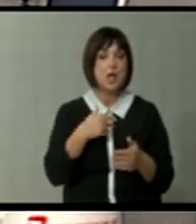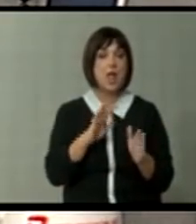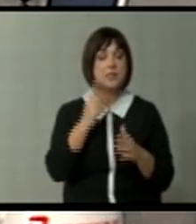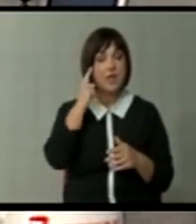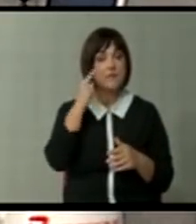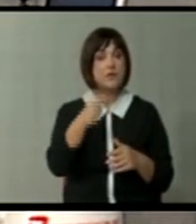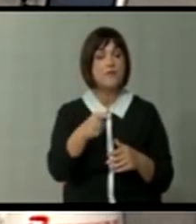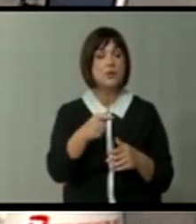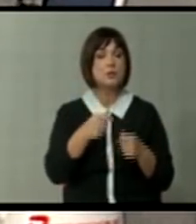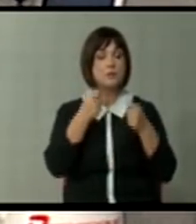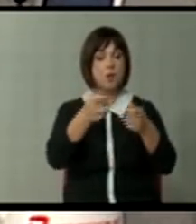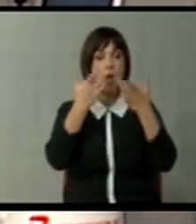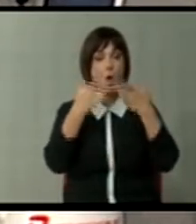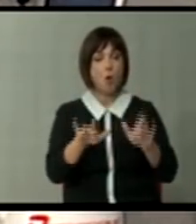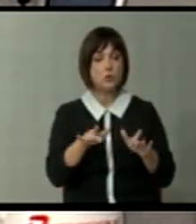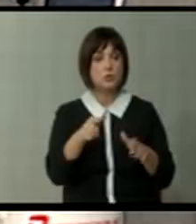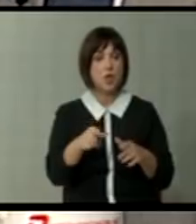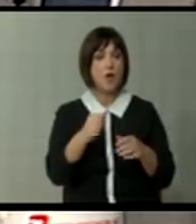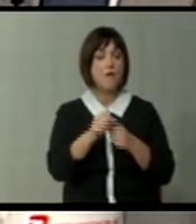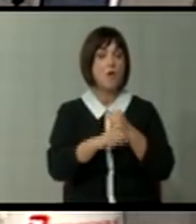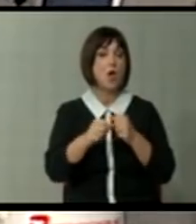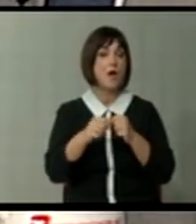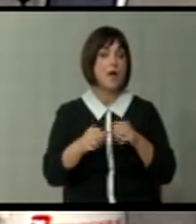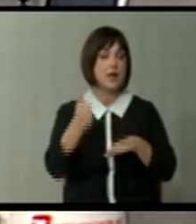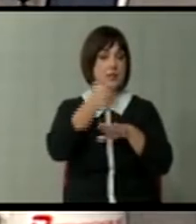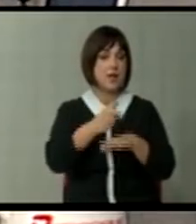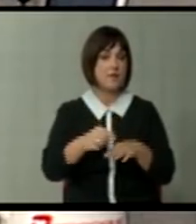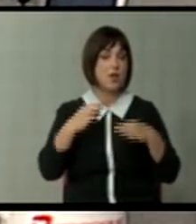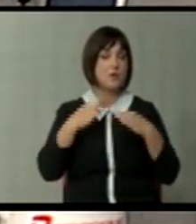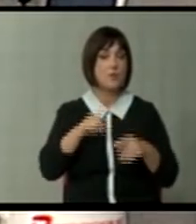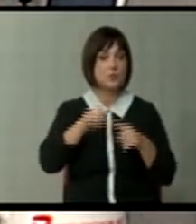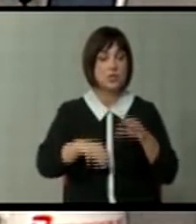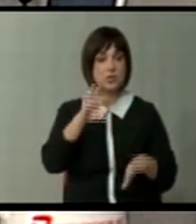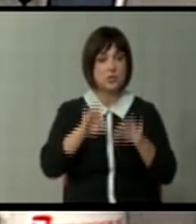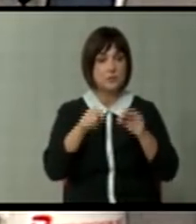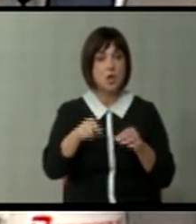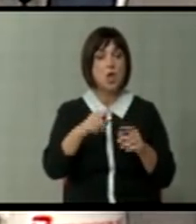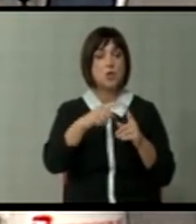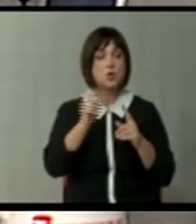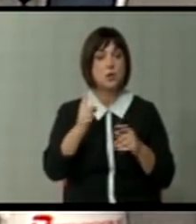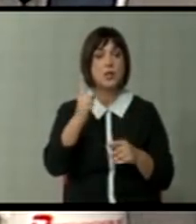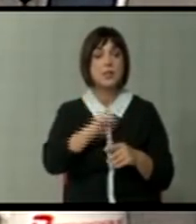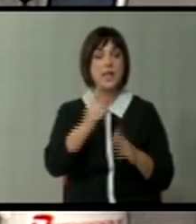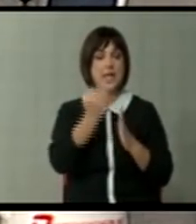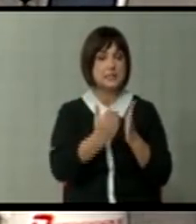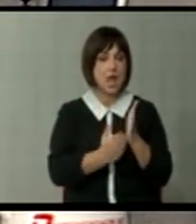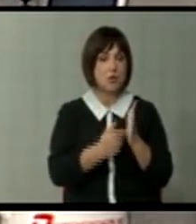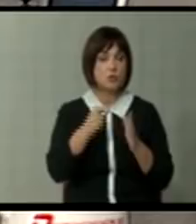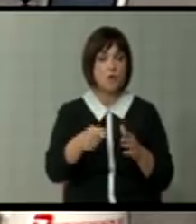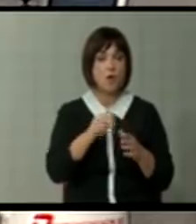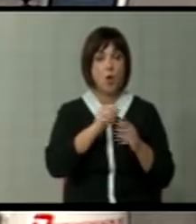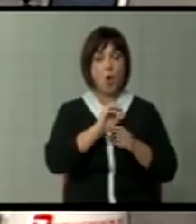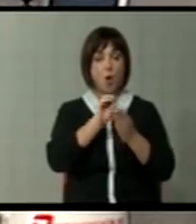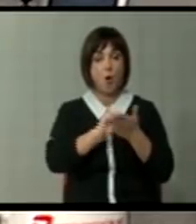декан и вие би си поднели оставка од функцијата декан, защо вашиот избор спред просветниот инспектор Георги Илијевски е незаконит. Та го има